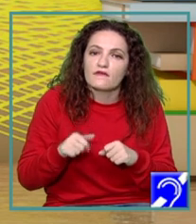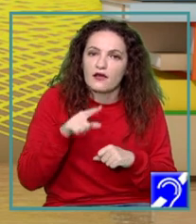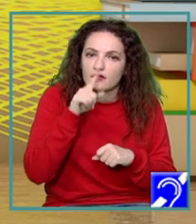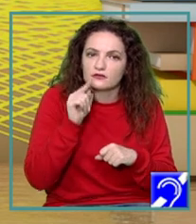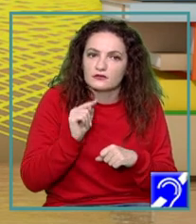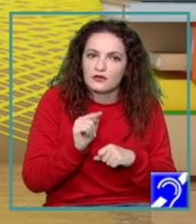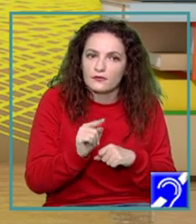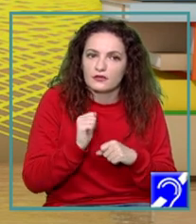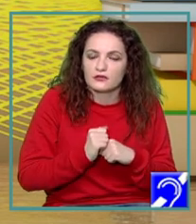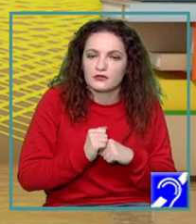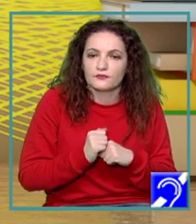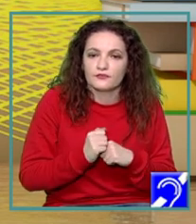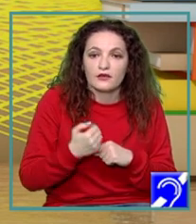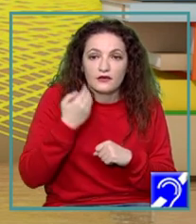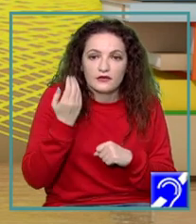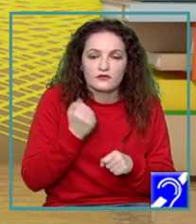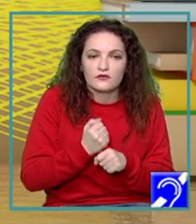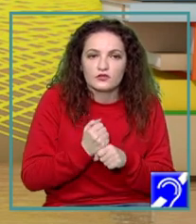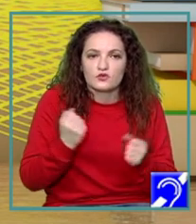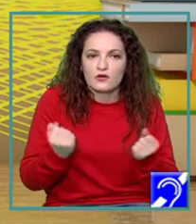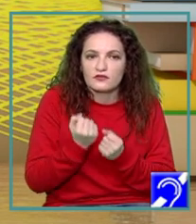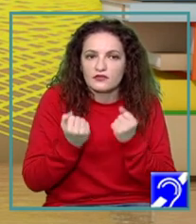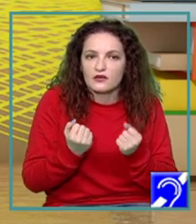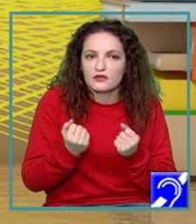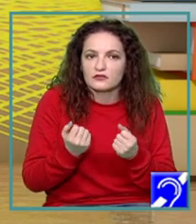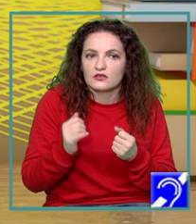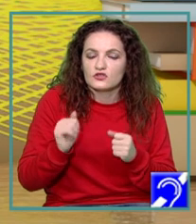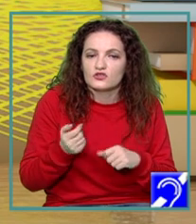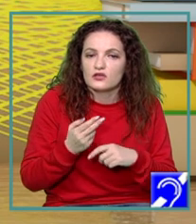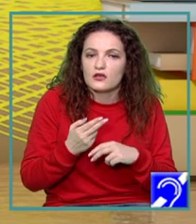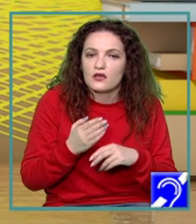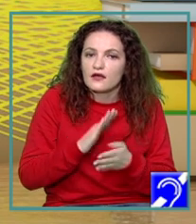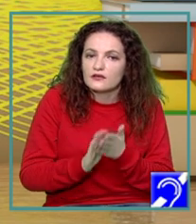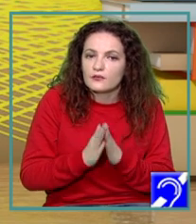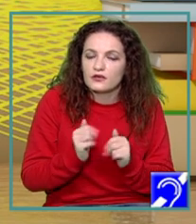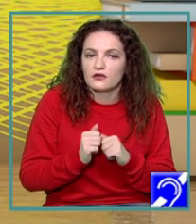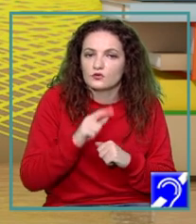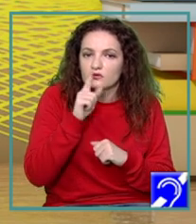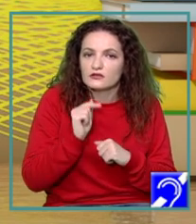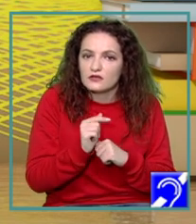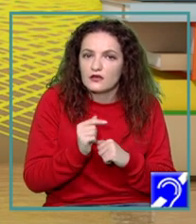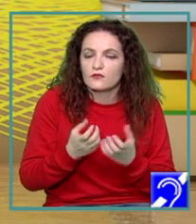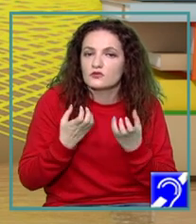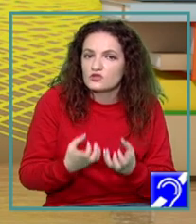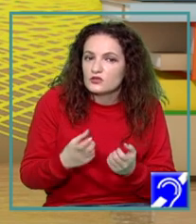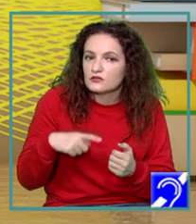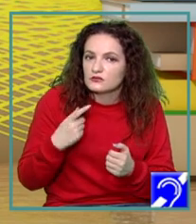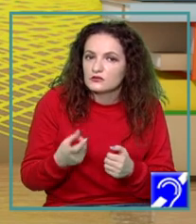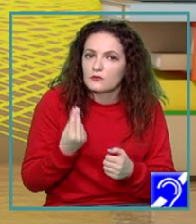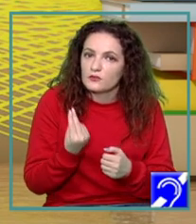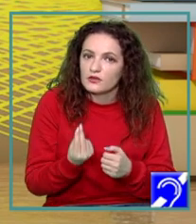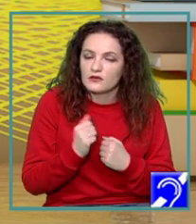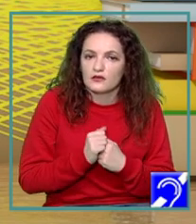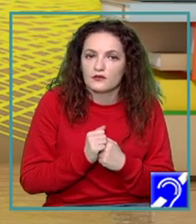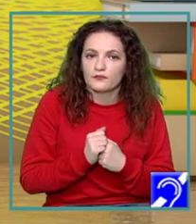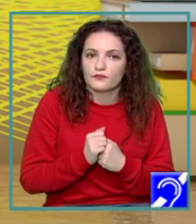atunci când termin o activitate, întrebări de tipul, ce a mers, ce nu a mers, cum